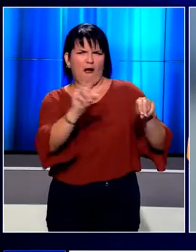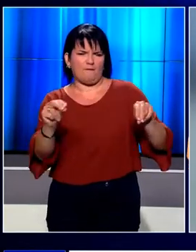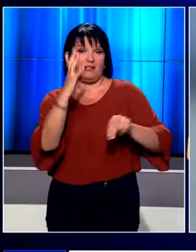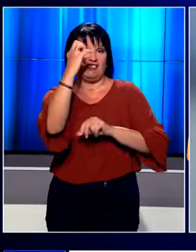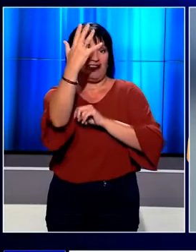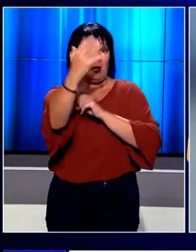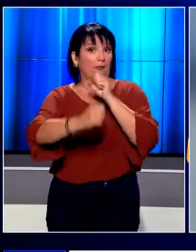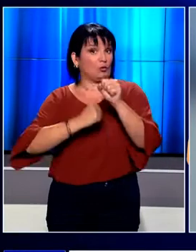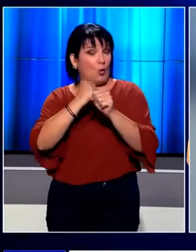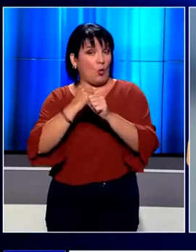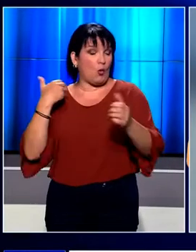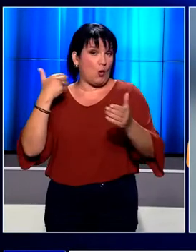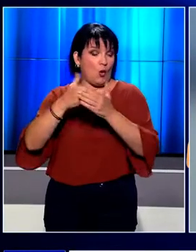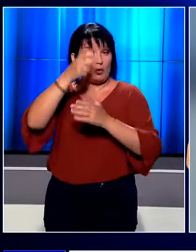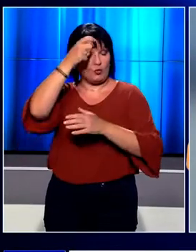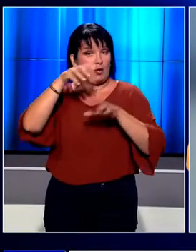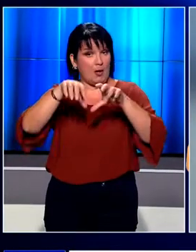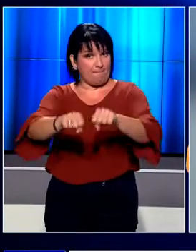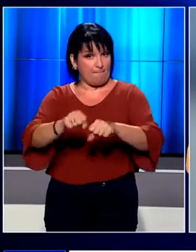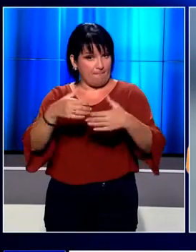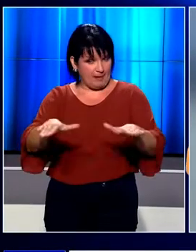χρόνια μετά την τουρκική εισβολή.